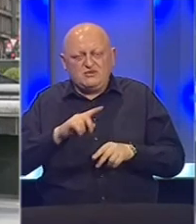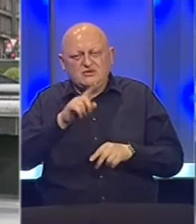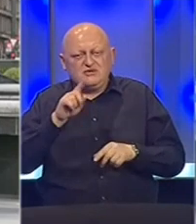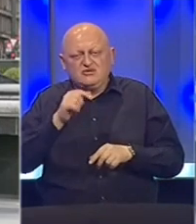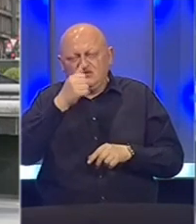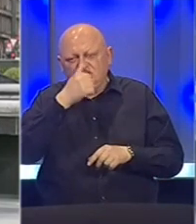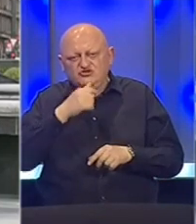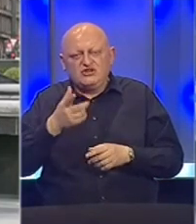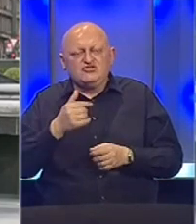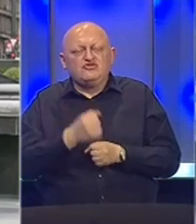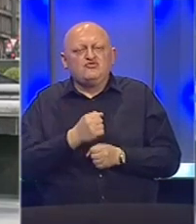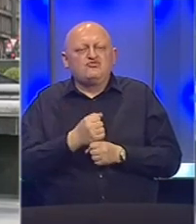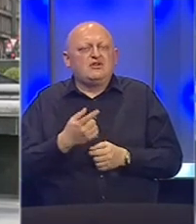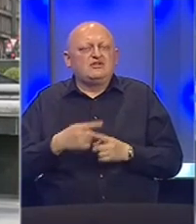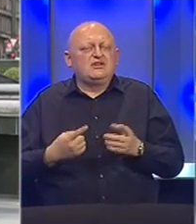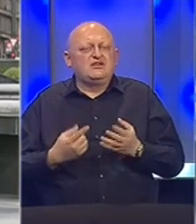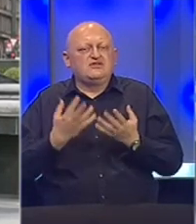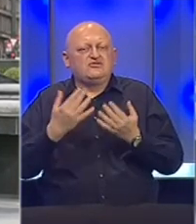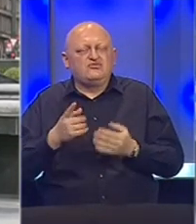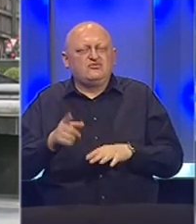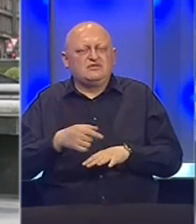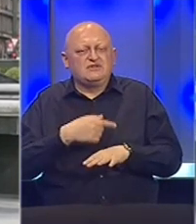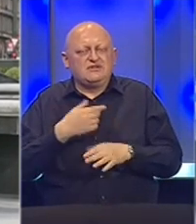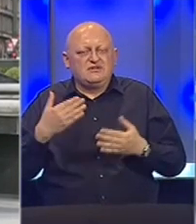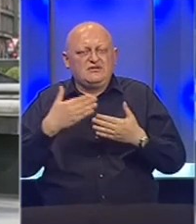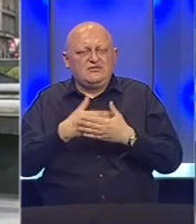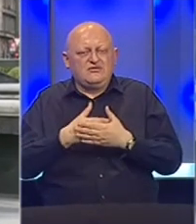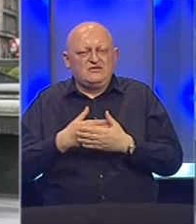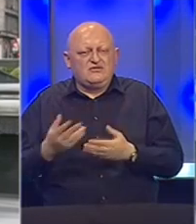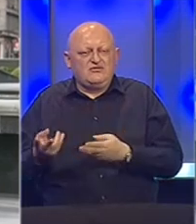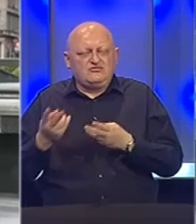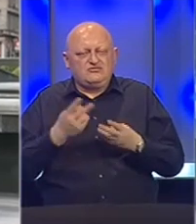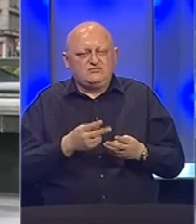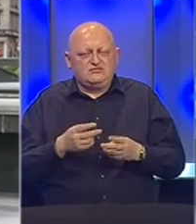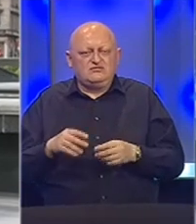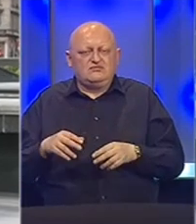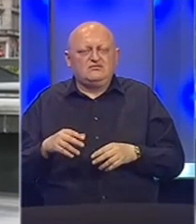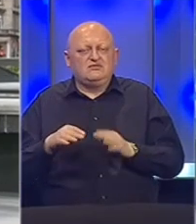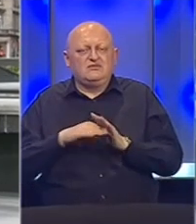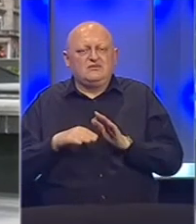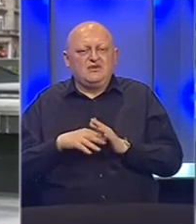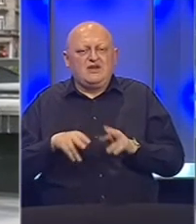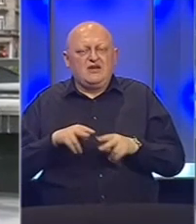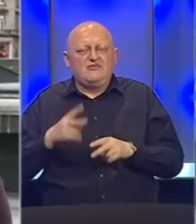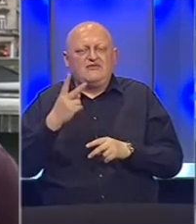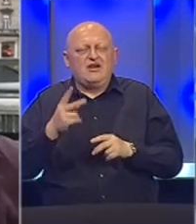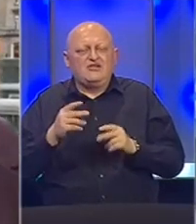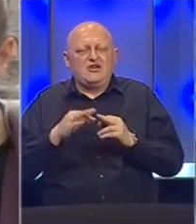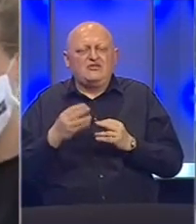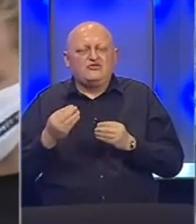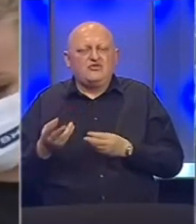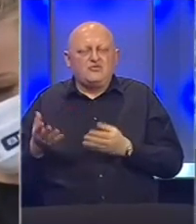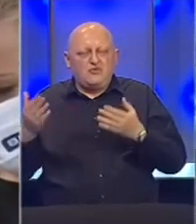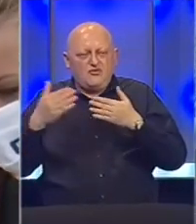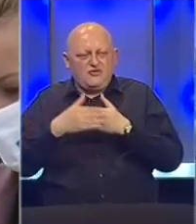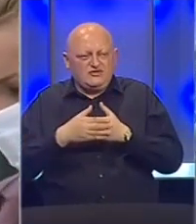pitanje šta su onda posljedice. O tome ćemo u nastavku, večerašnji gost u Dnevniku 2, advokat Vlado Damović, prije svega dobro